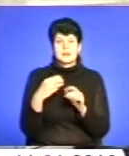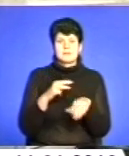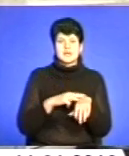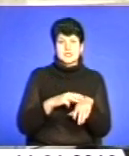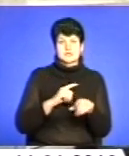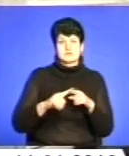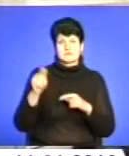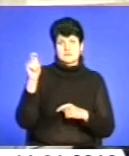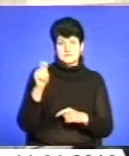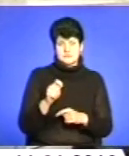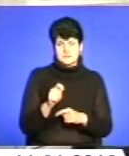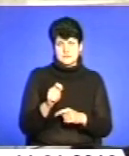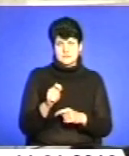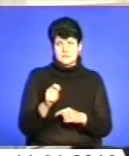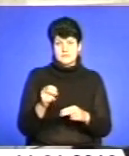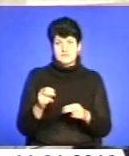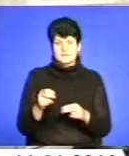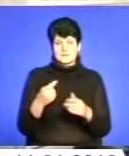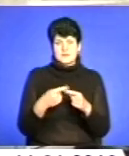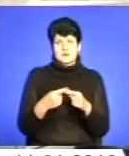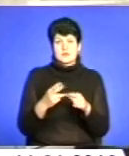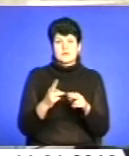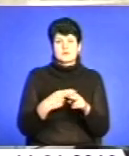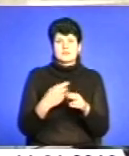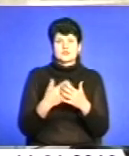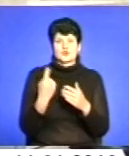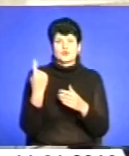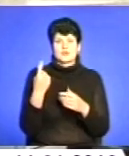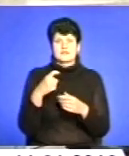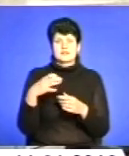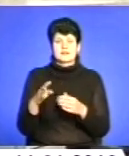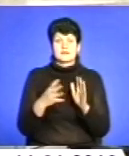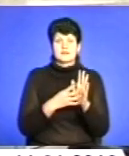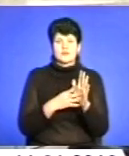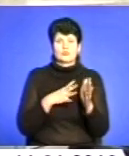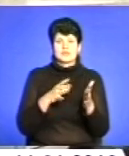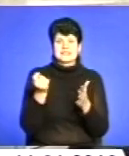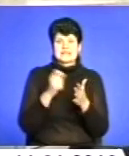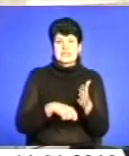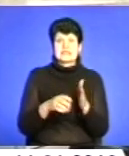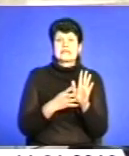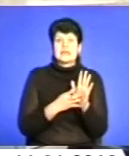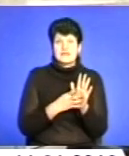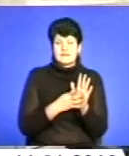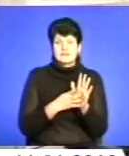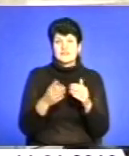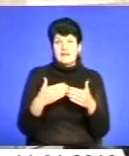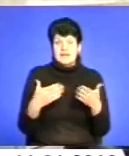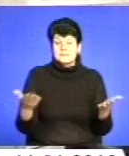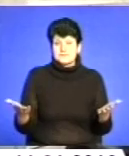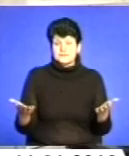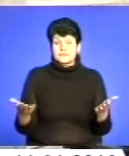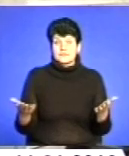прийшла, десь без минути 9. Самі пошарпали двері, були закриті двері. А процедура